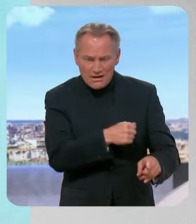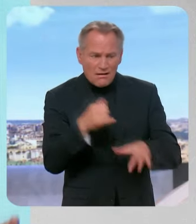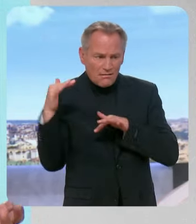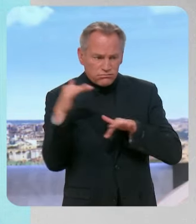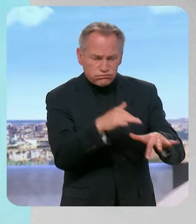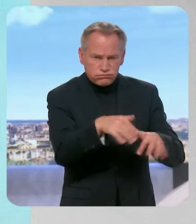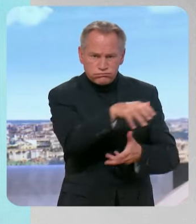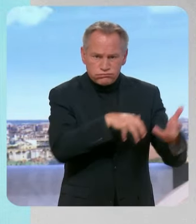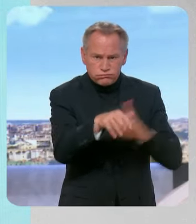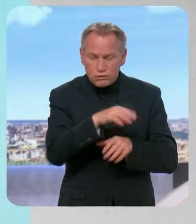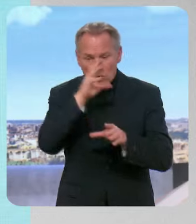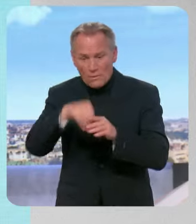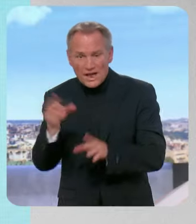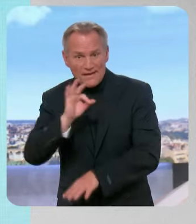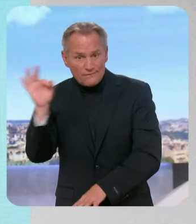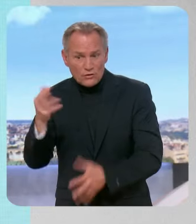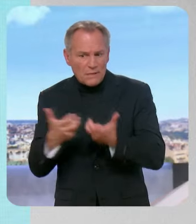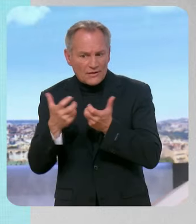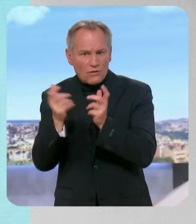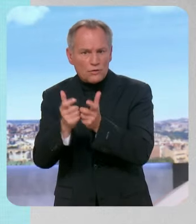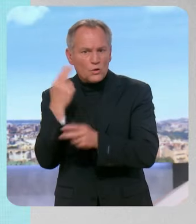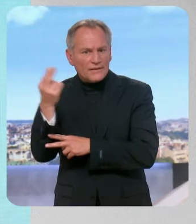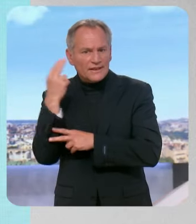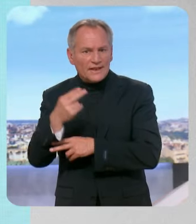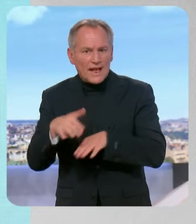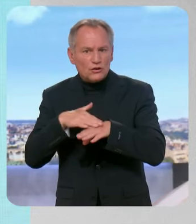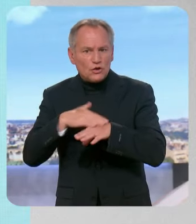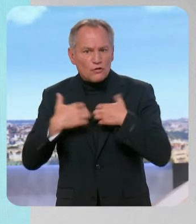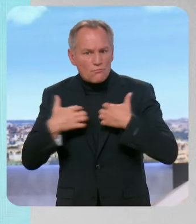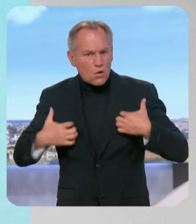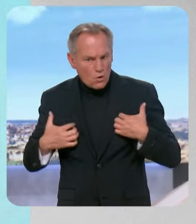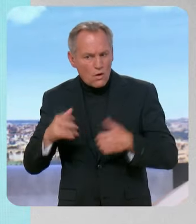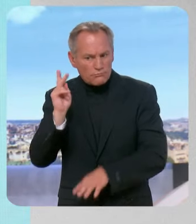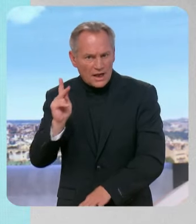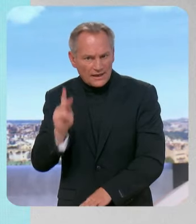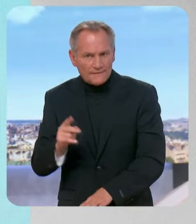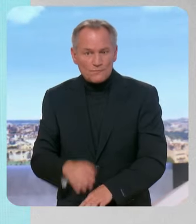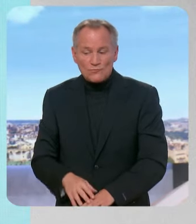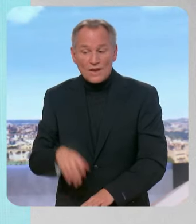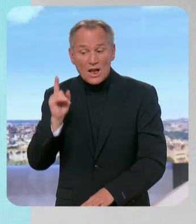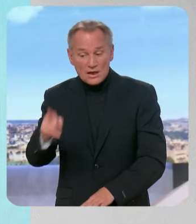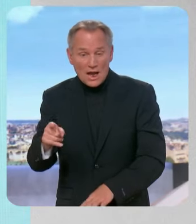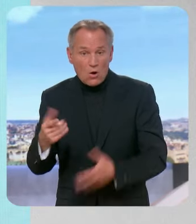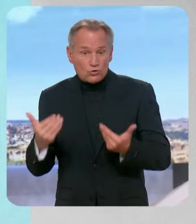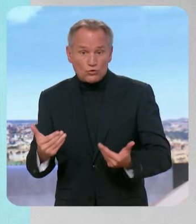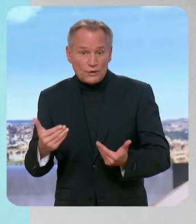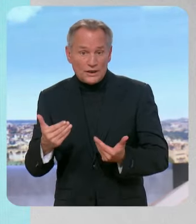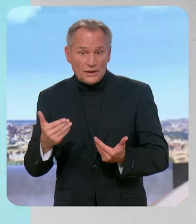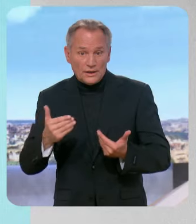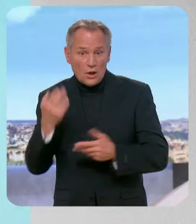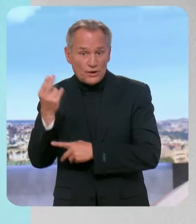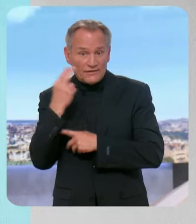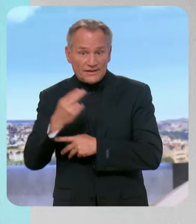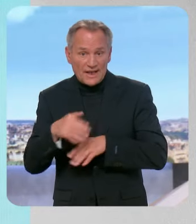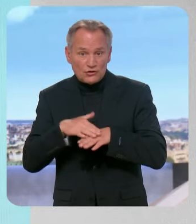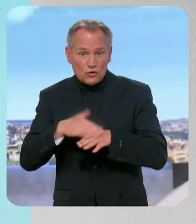emblématique de Sciences Po à Paris. On l'entendait dans le journal de 7h30, Sciences Po qui va garder ses portes fermées aujourd'hui. Alors pourquoi je vous